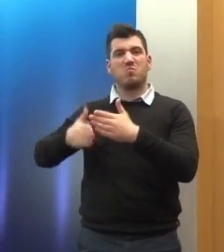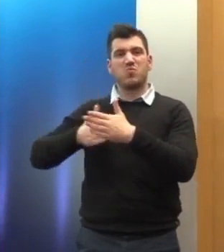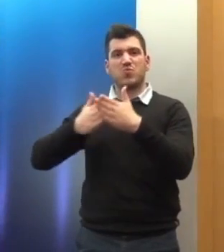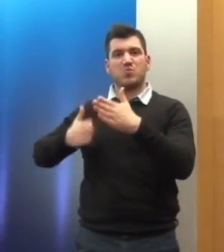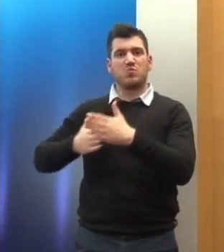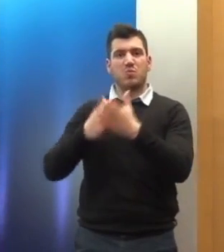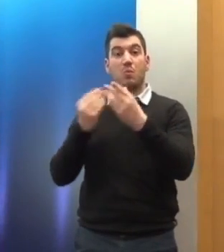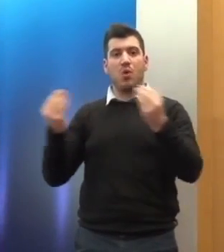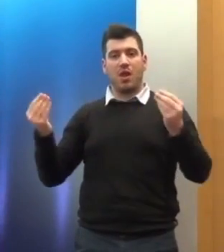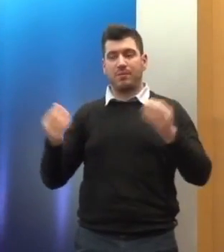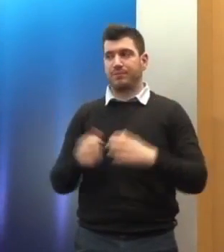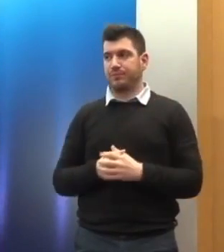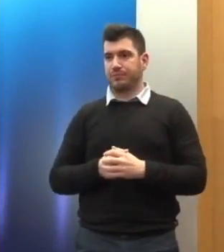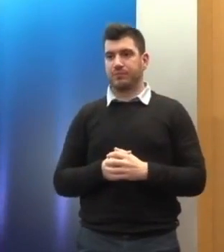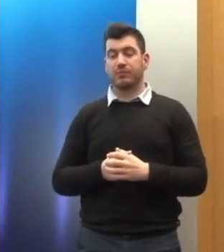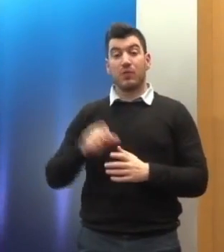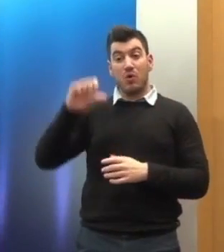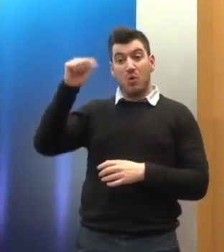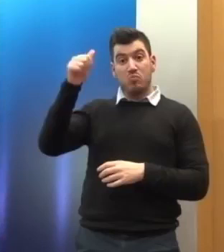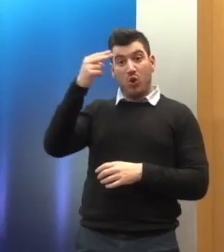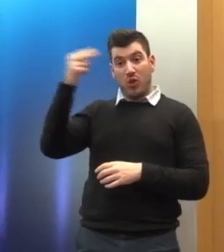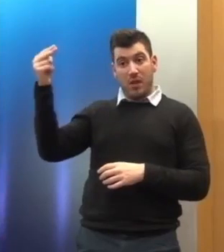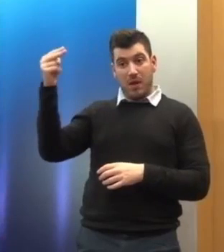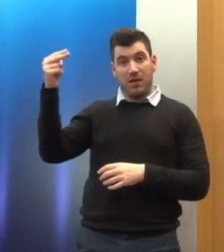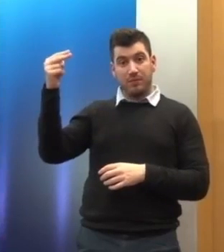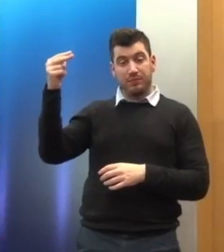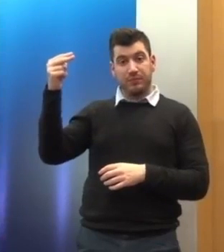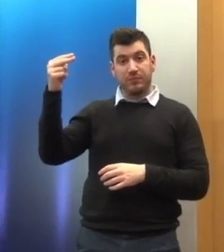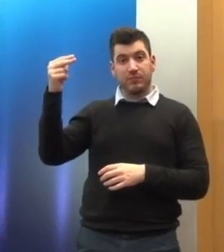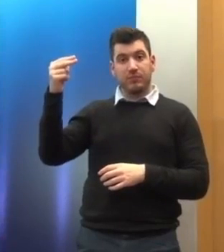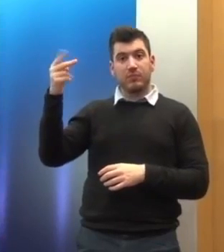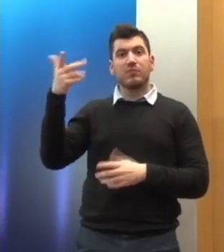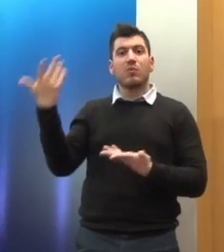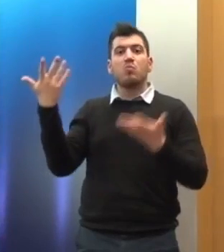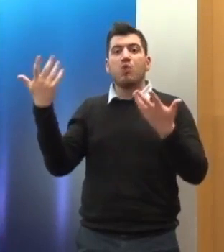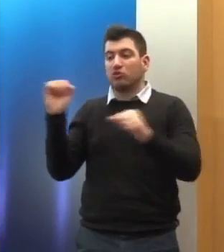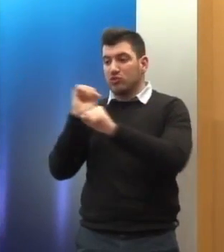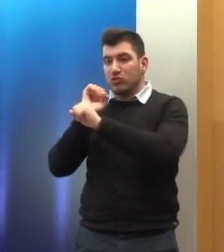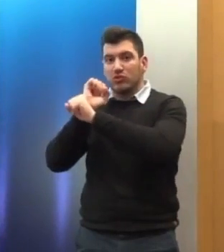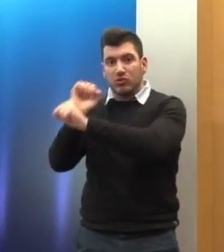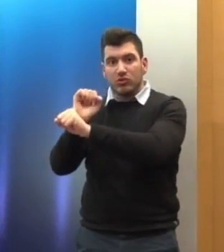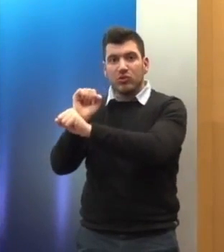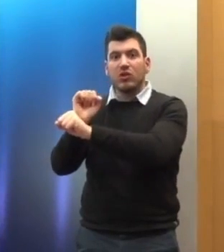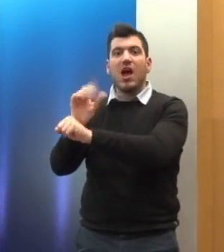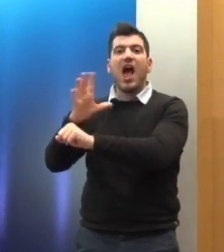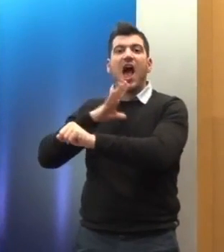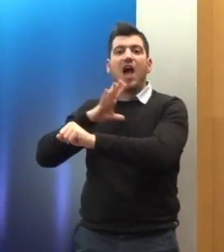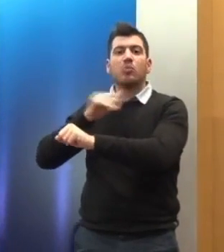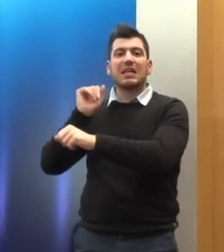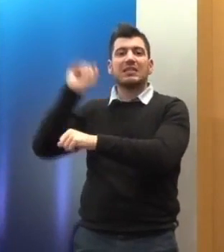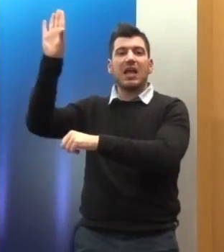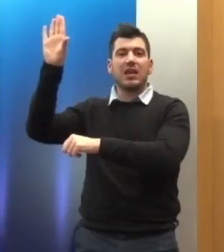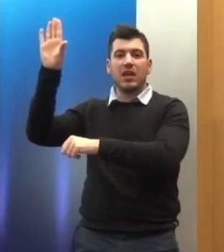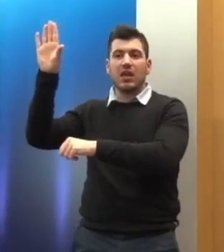Και το πρώτο από αυτά, αναφέρθηκε από διάφορες οπτικές γωνίες, είναι το ζήτημα των συνθήκων κράτησης και διαβίωσης παρανόμως ερχομένων αλλοδαπών και